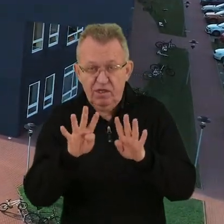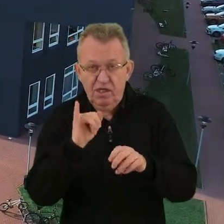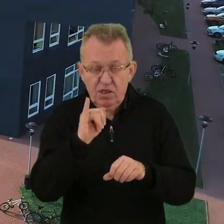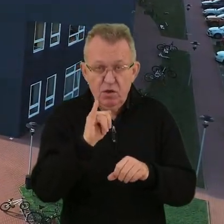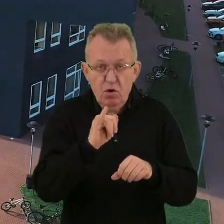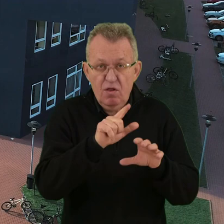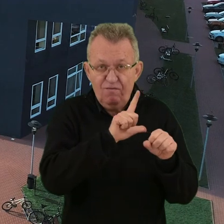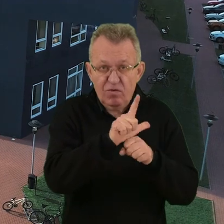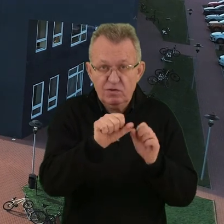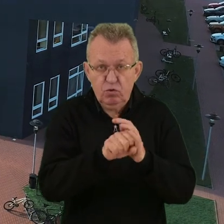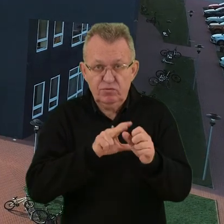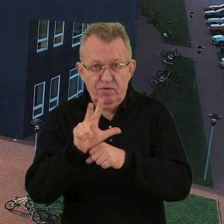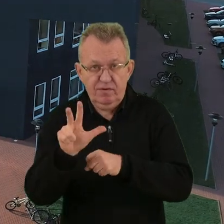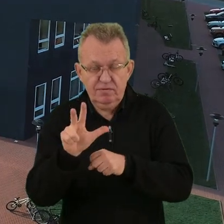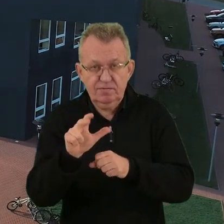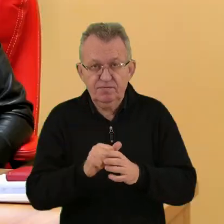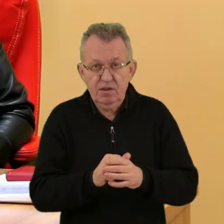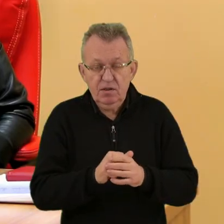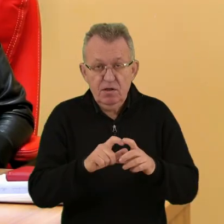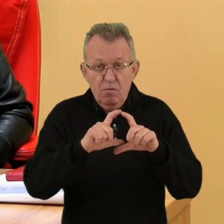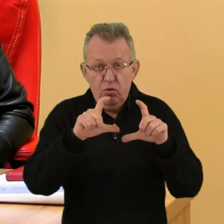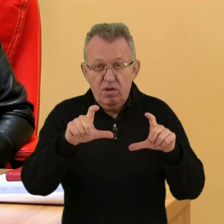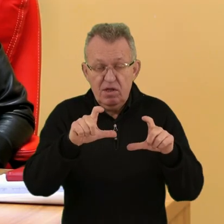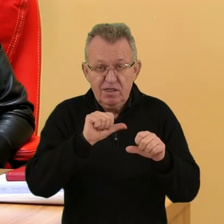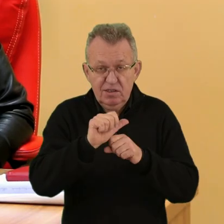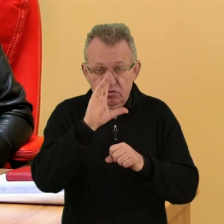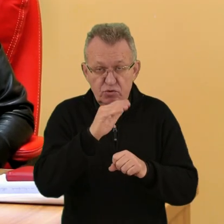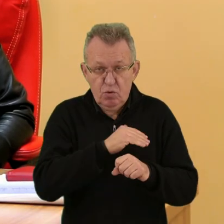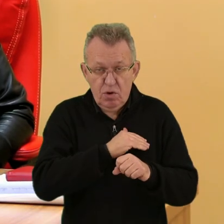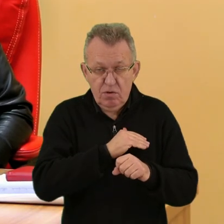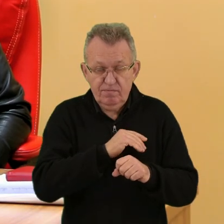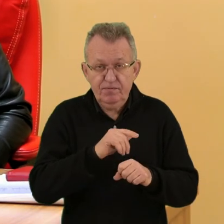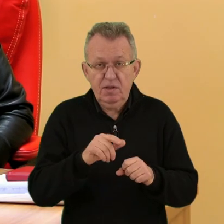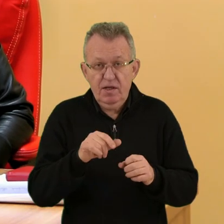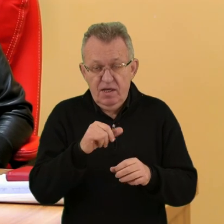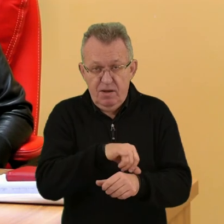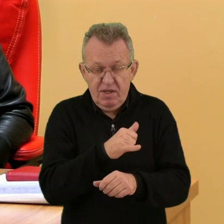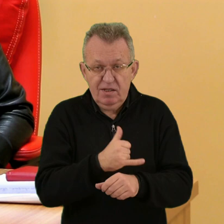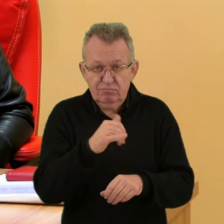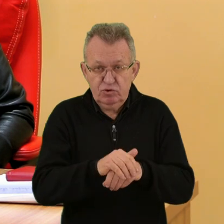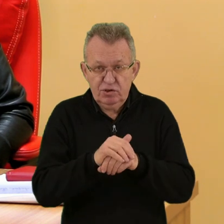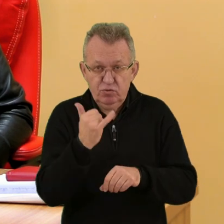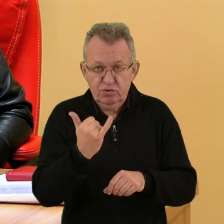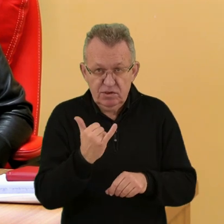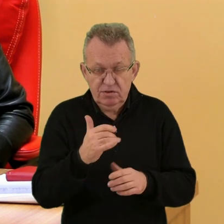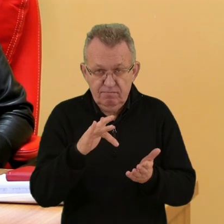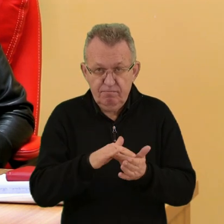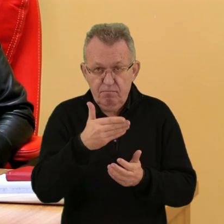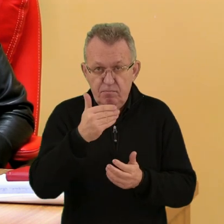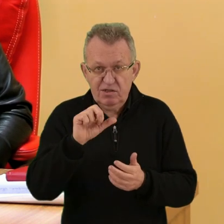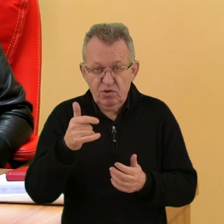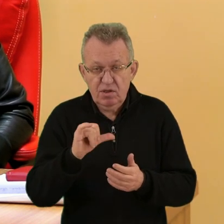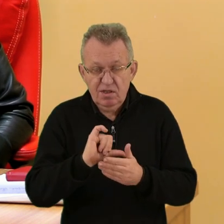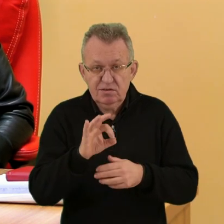9 oraz od 12 do 13. Budynek, w którym znajduje się publiczna szkoła podstawowa imienia przyjaciół dzieci w